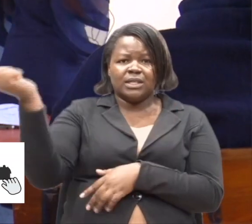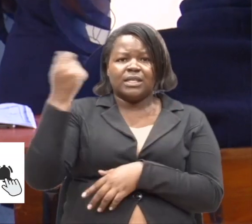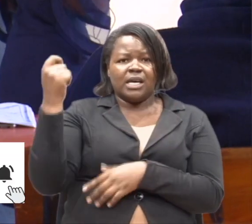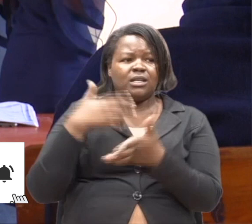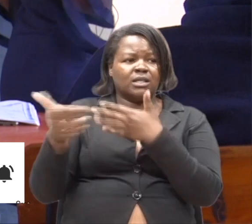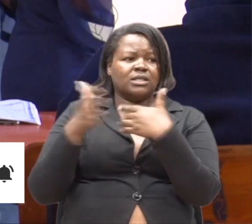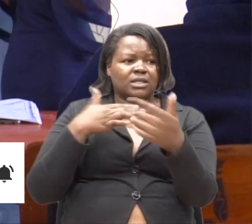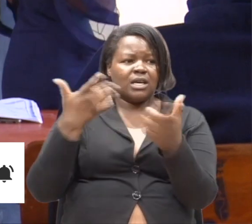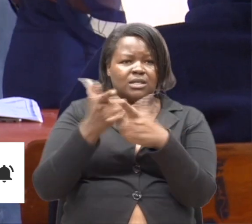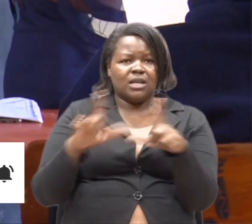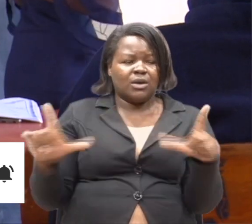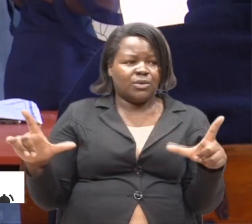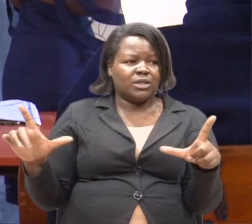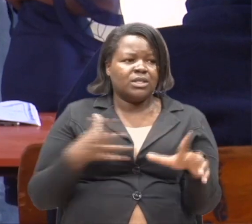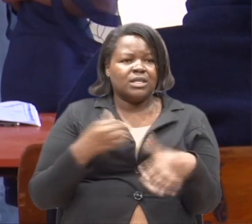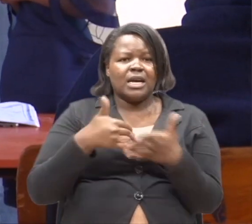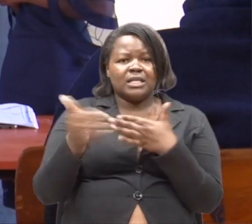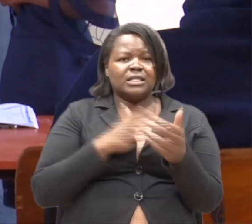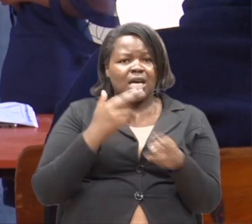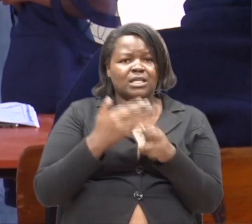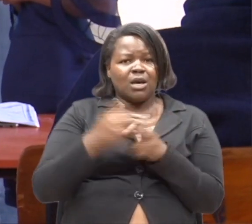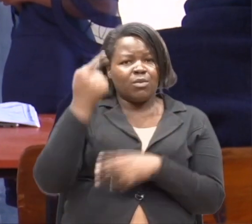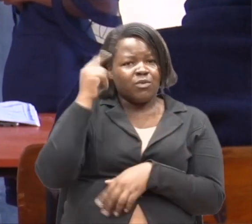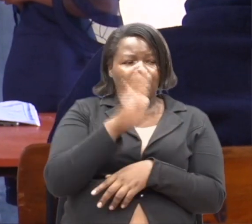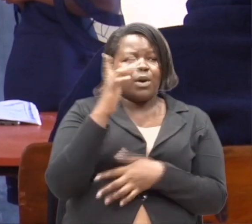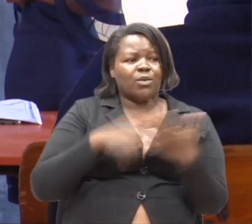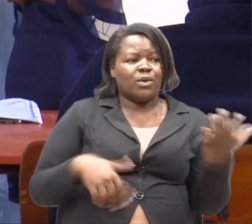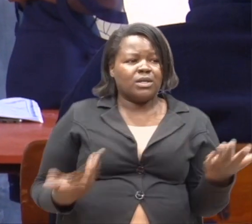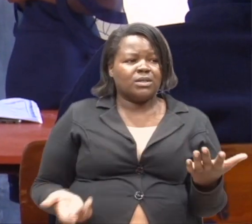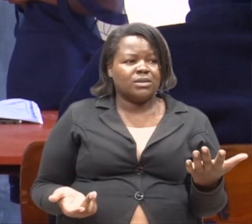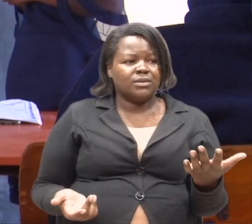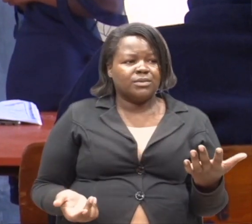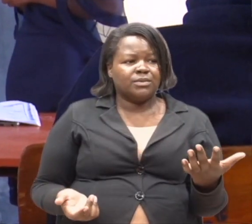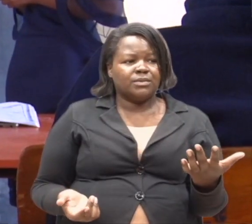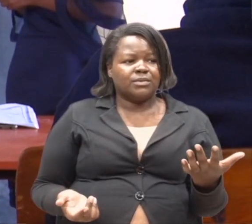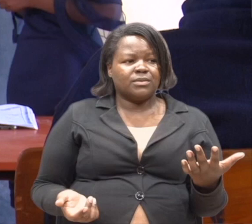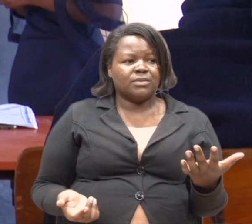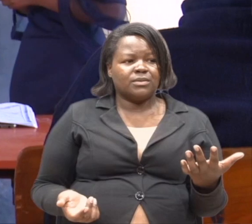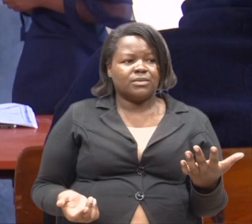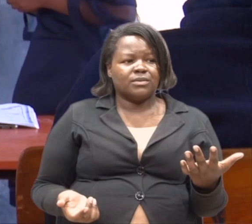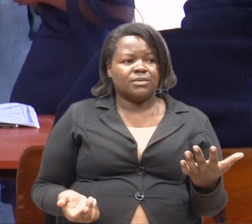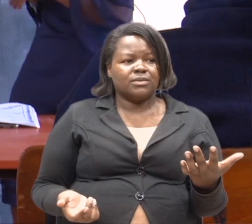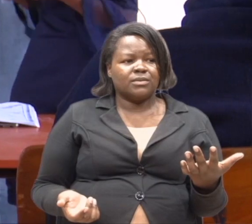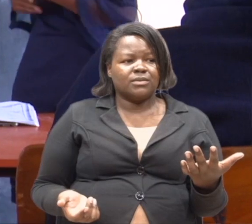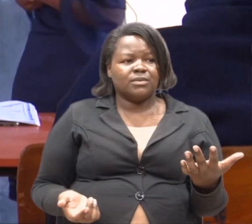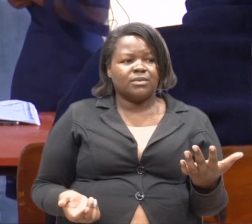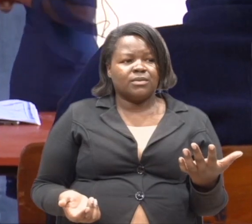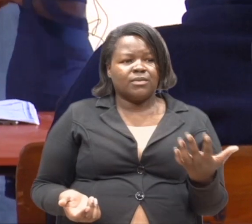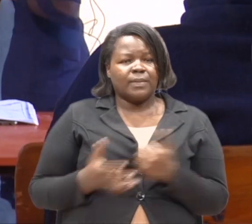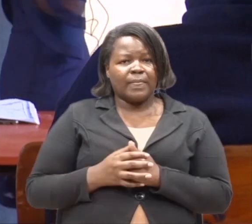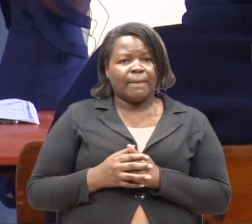Kenyan Sign Language. And what is your sign name? I think they have the... If I'm not wrong... Yeah, they have.